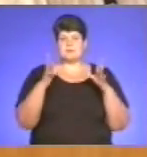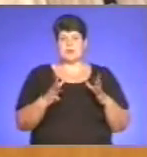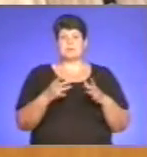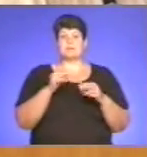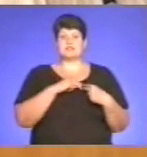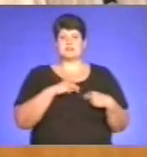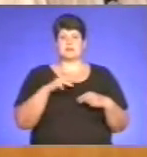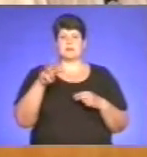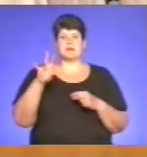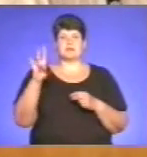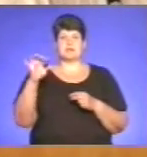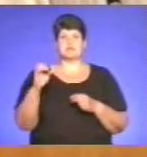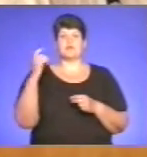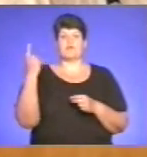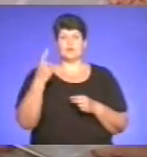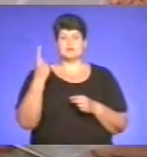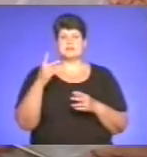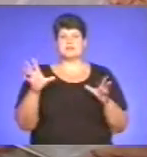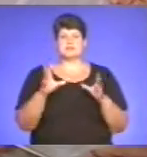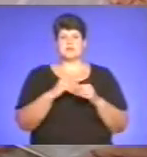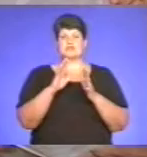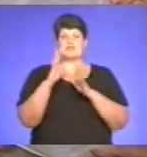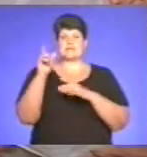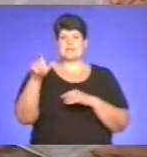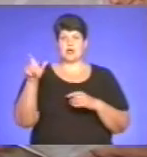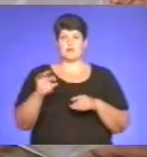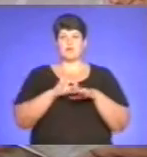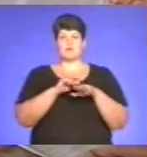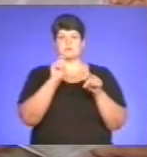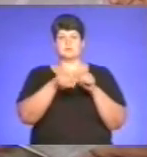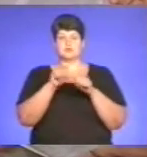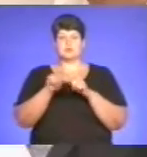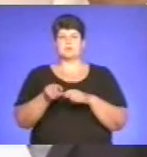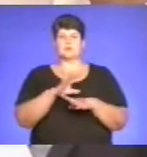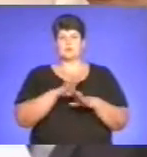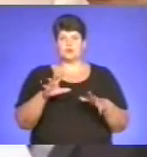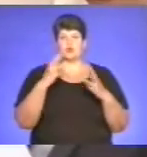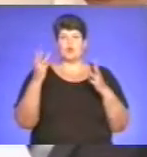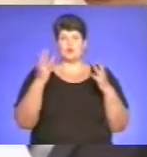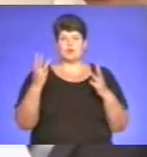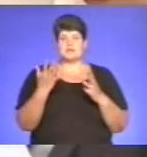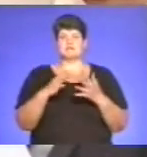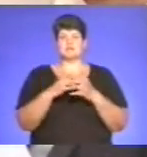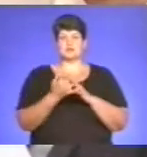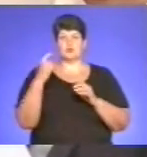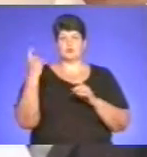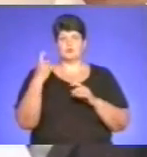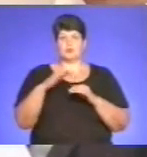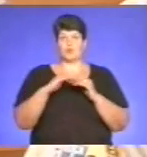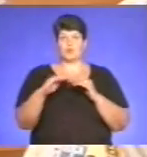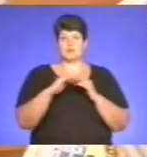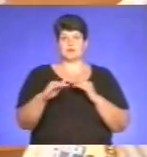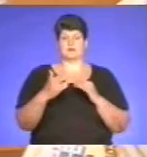надзвичайних ситуацій України в області спільно з лісниками проводять рейди, щоб уникнути пожежу у лісах, сільгоспугіддях, на торфовищах.